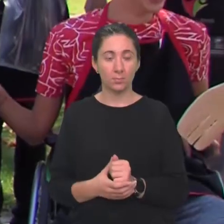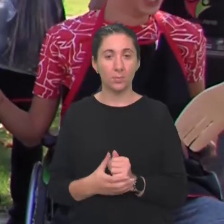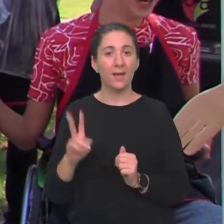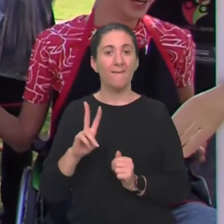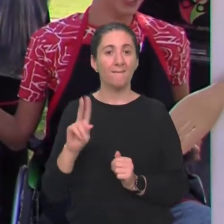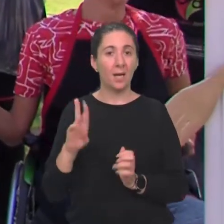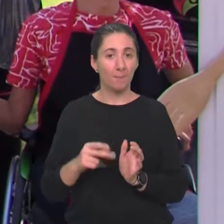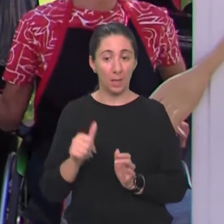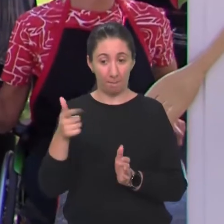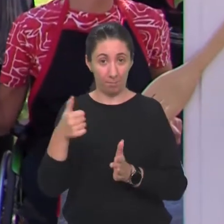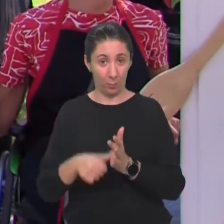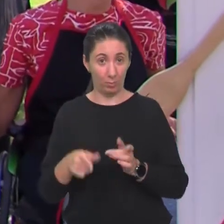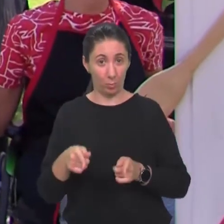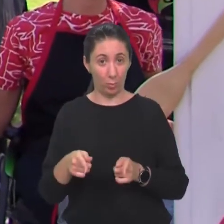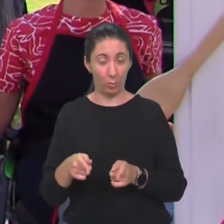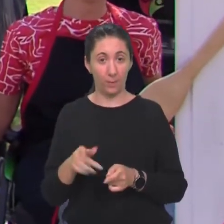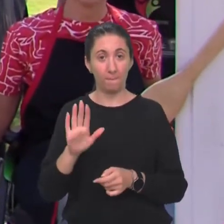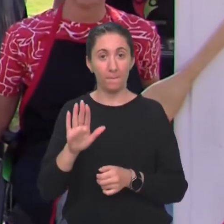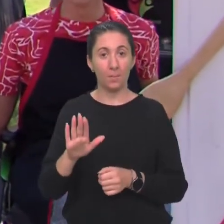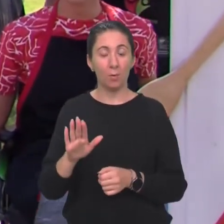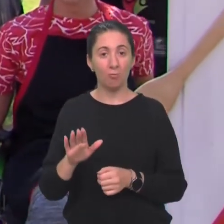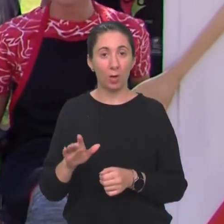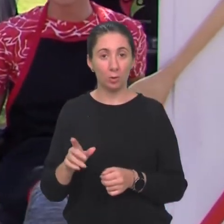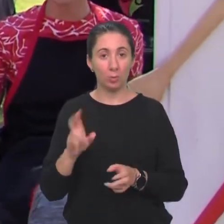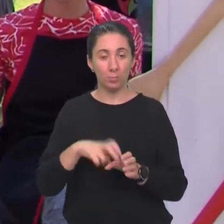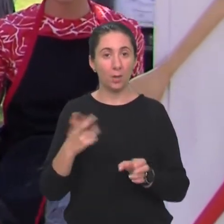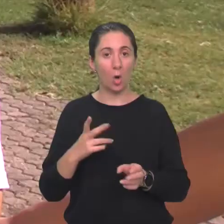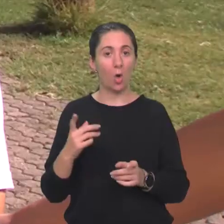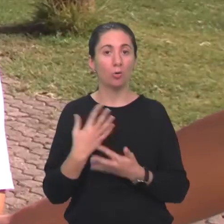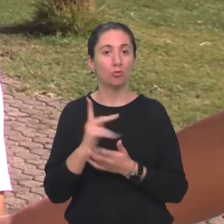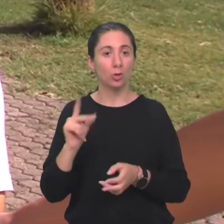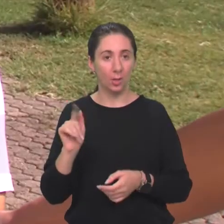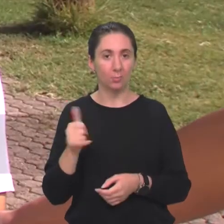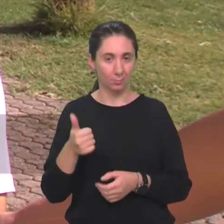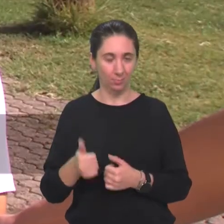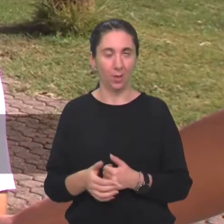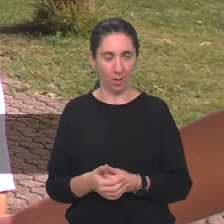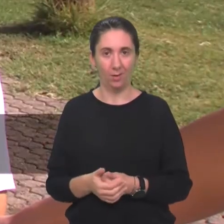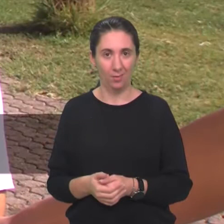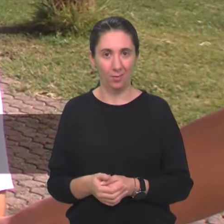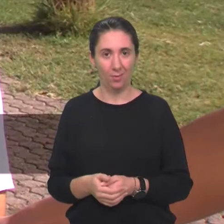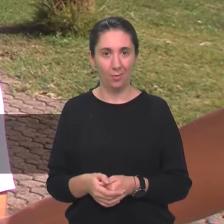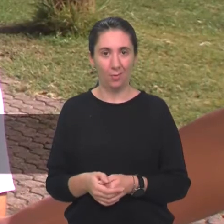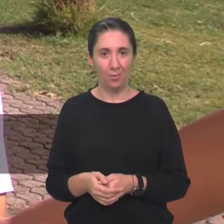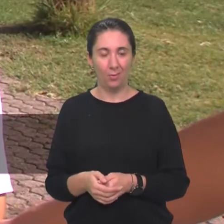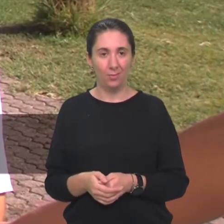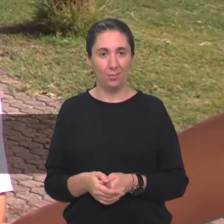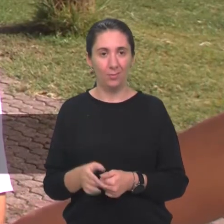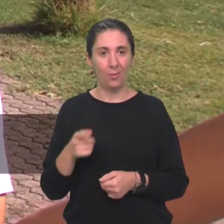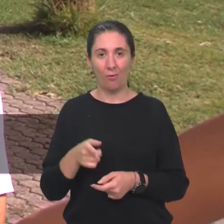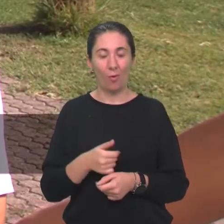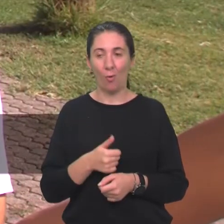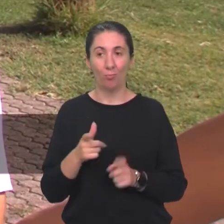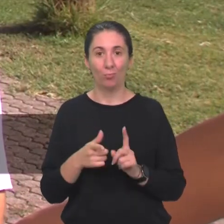Velimire, li ovo prvo ovako sudjelovanje, baš sudjelovanje u žiriju? Je, je, definitivno je, ali ono baš je